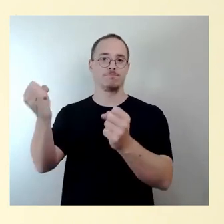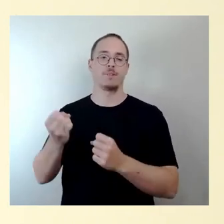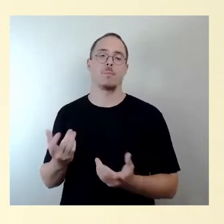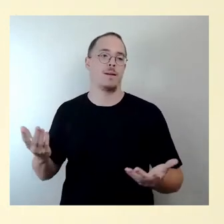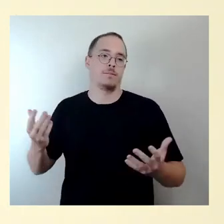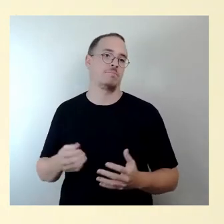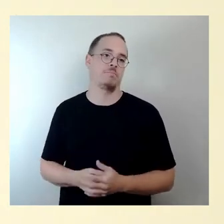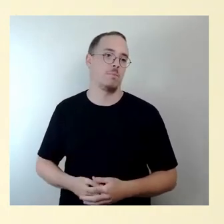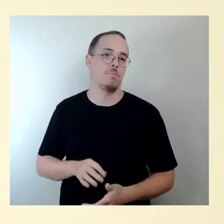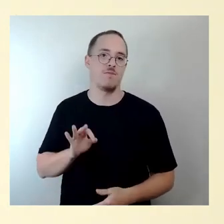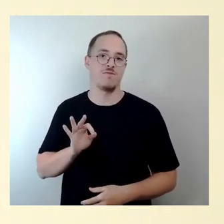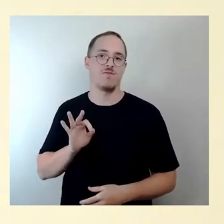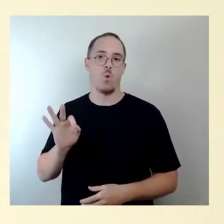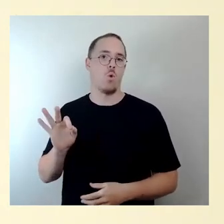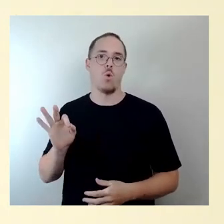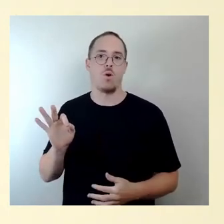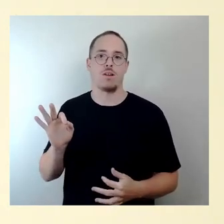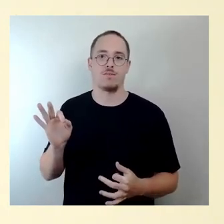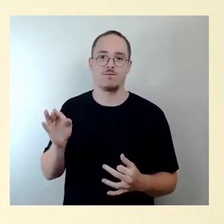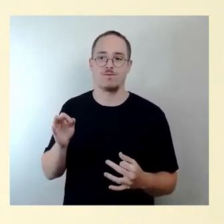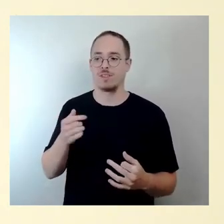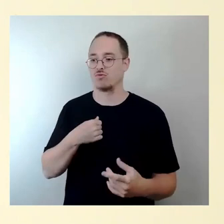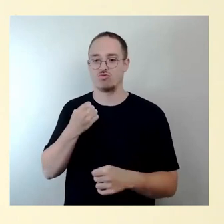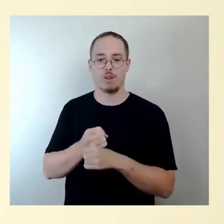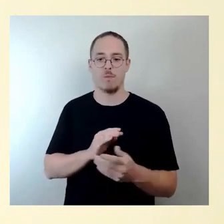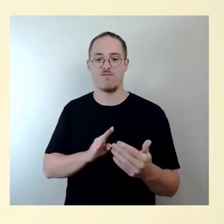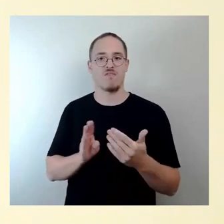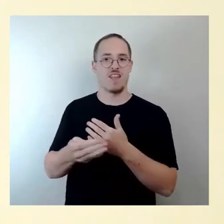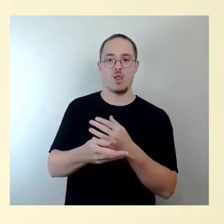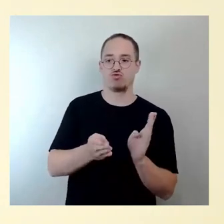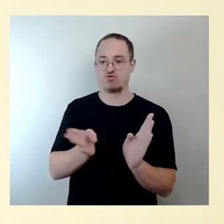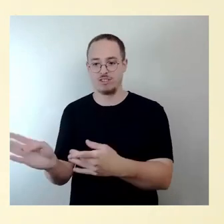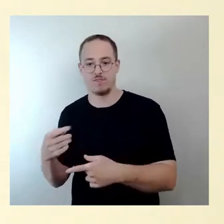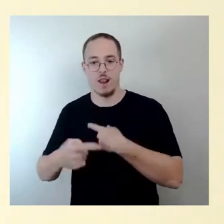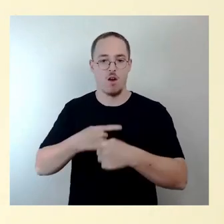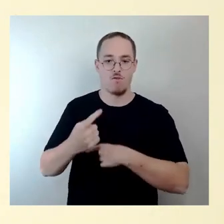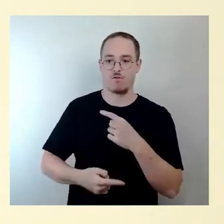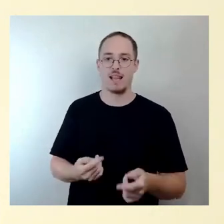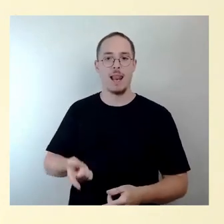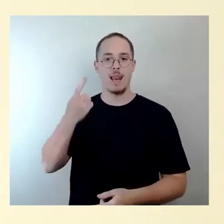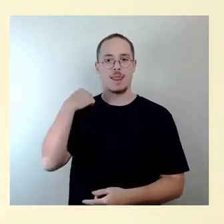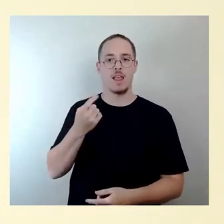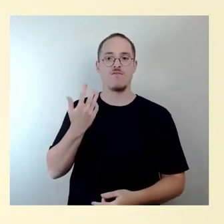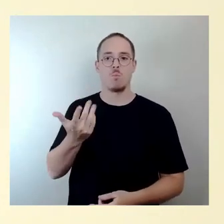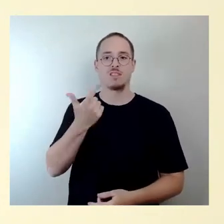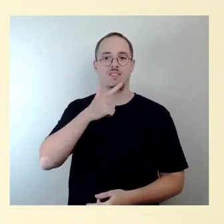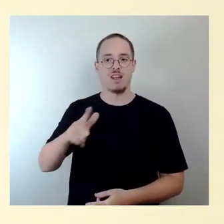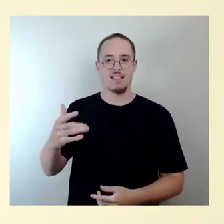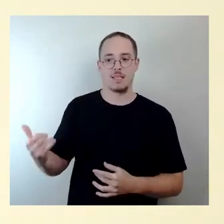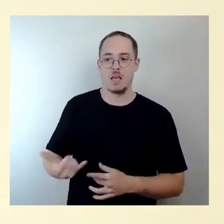die ganzen Verfehlungen sozusagen und Probleme der letzten 25 bis 30 Jahre verantwortlich, so ist das natürlich auch bei der